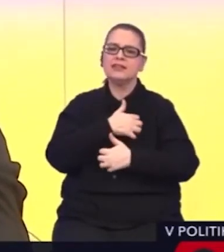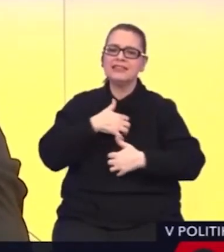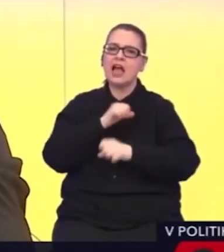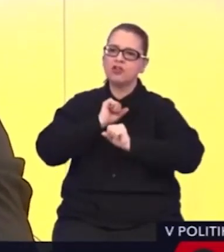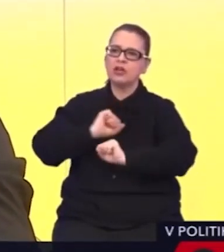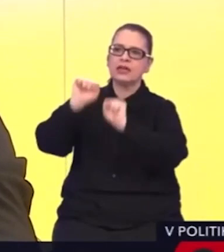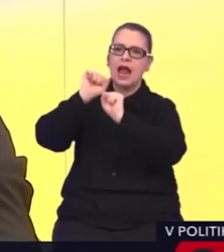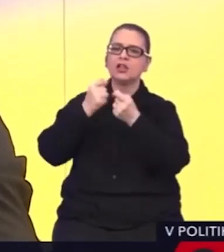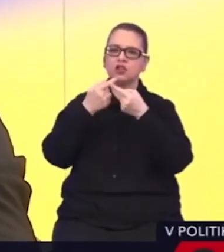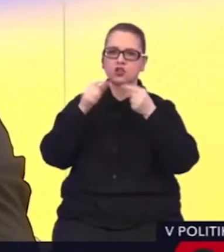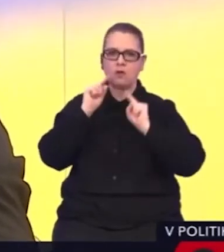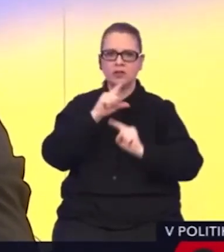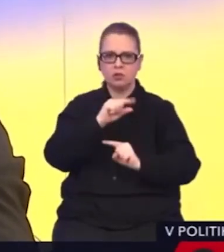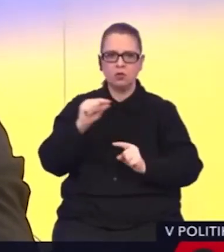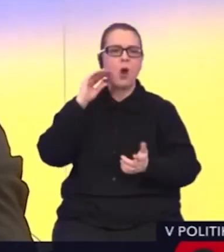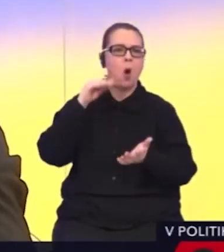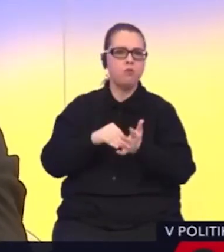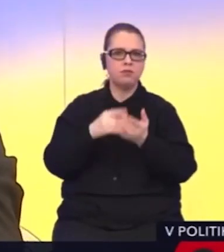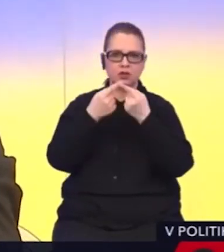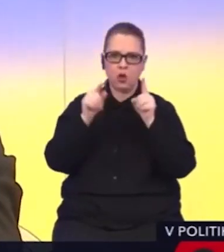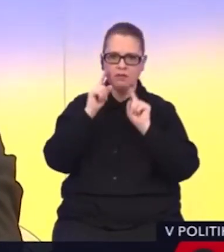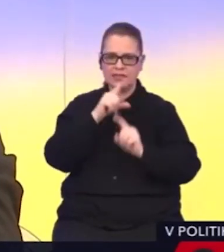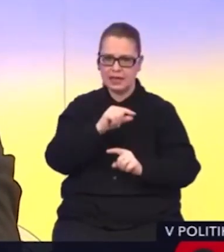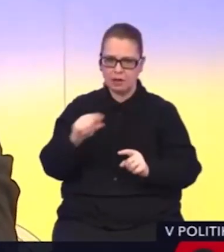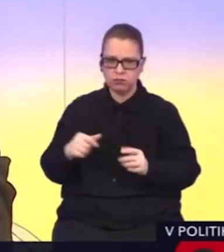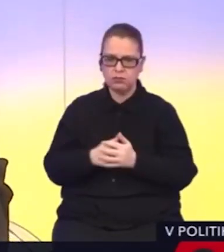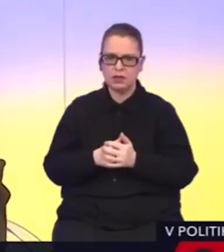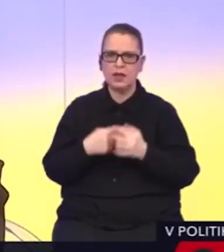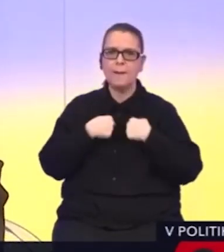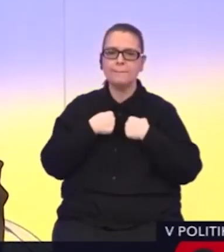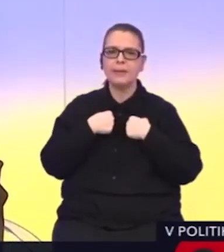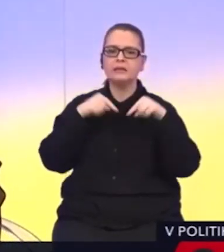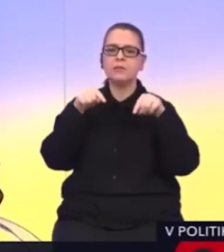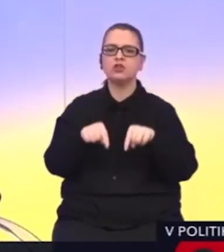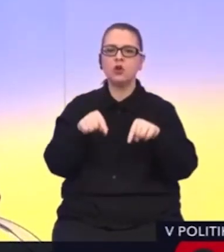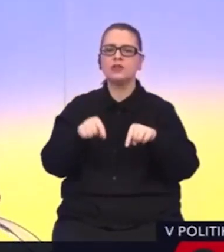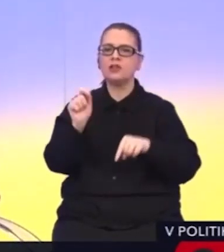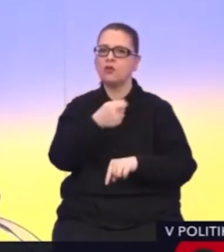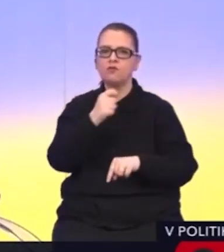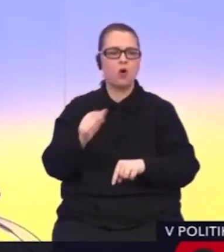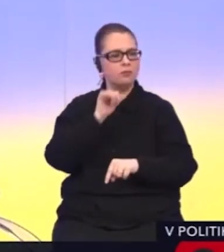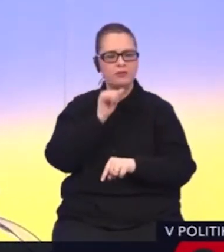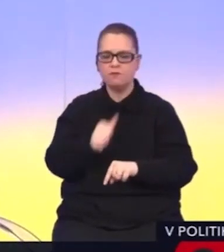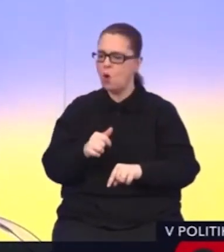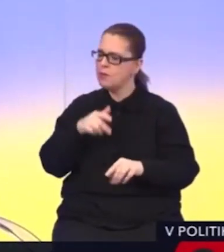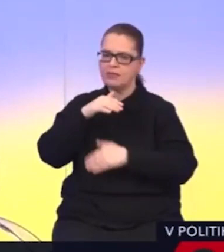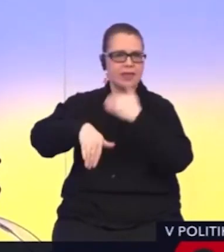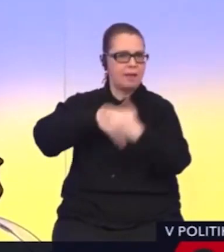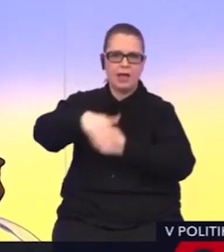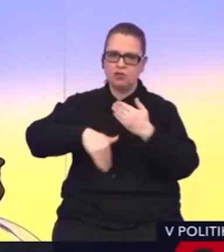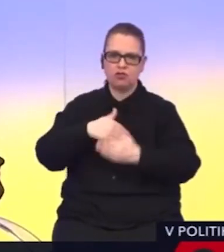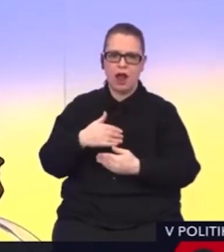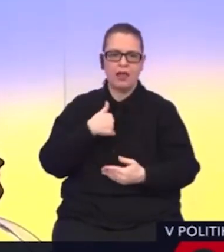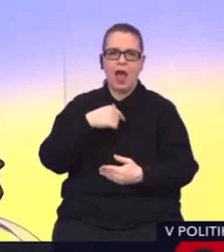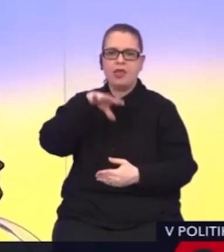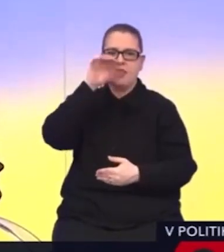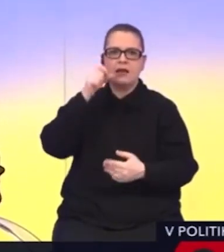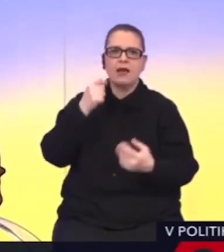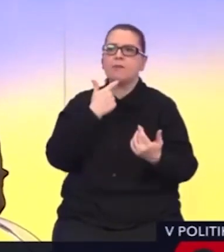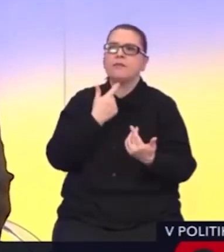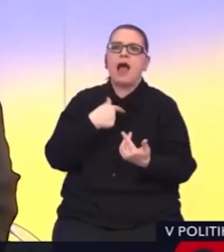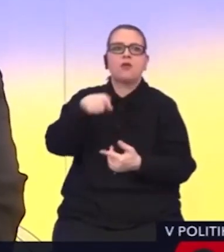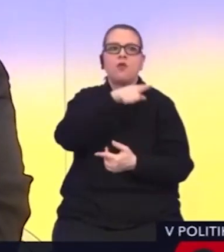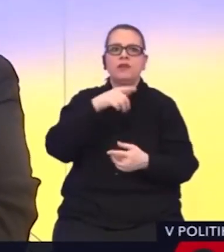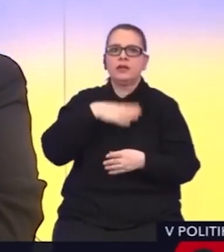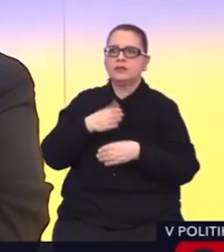republiku a občanov Slovenskej republiky. My sme do tohto konfliktu nijako neprispeli. A nechápem, ako chcete